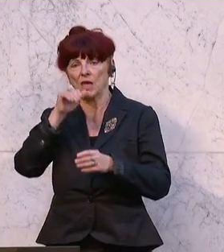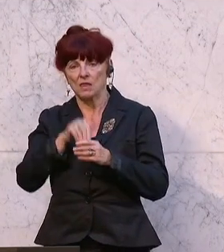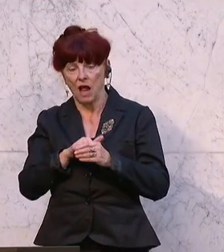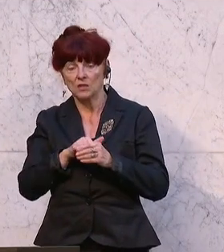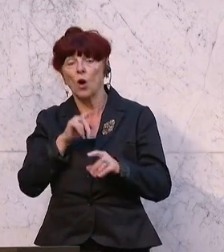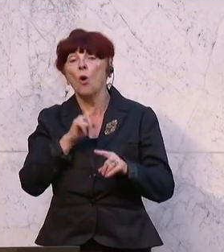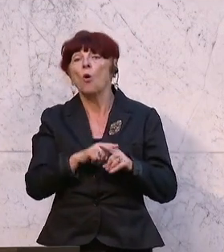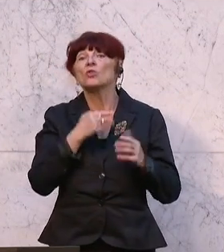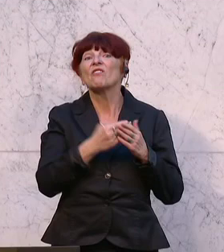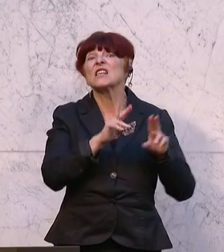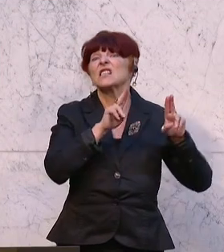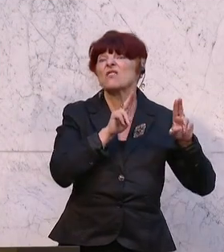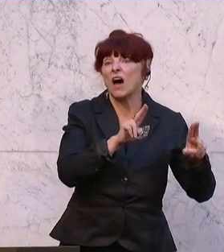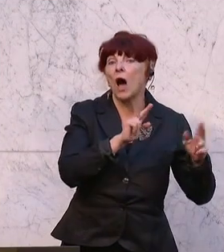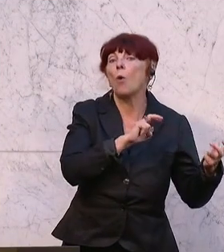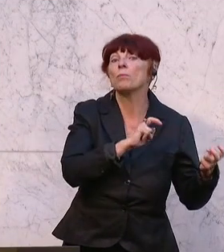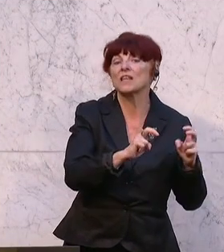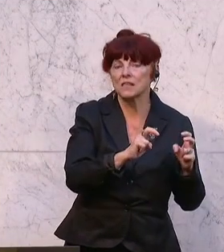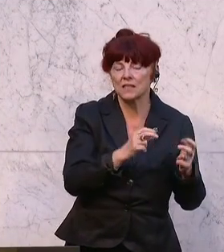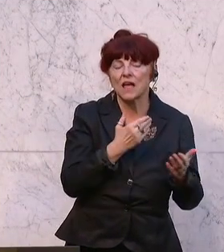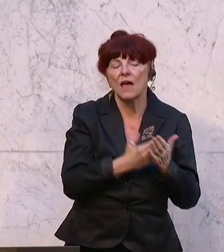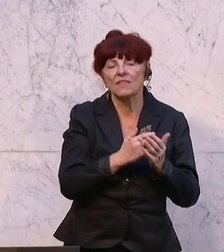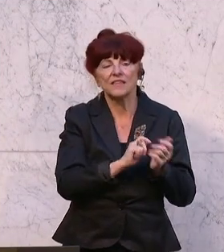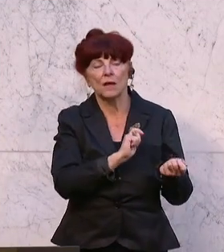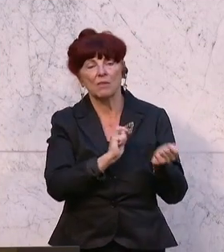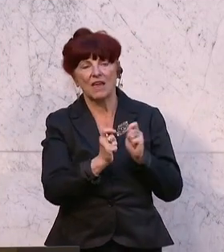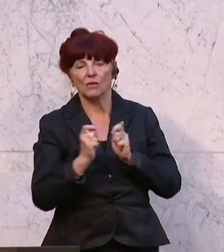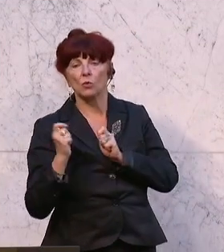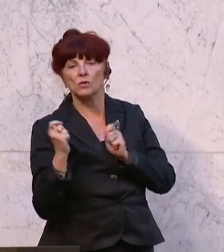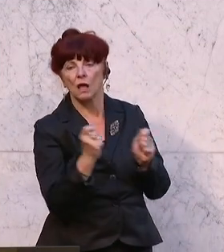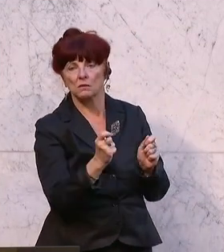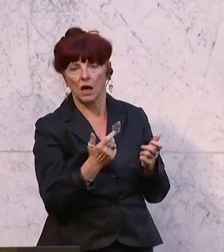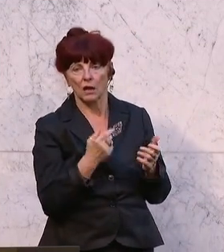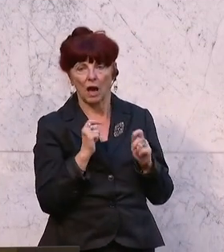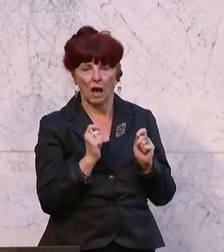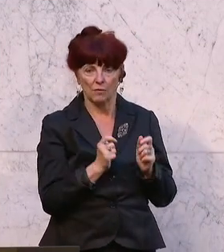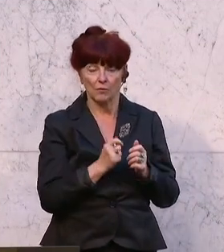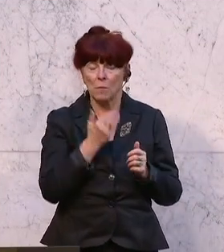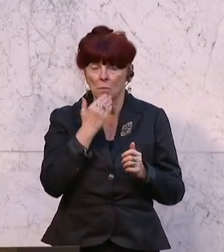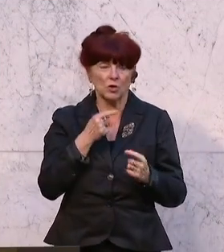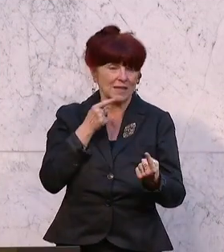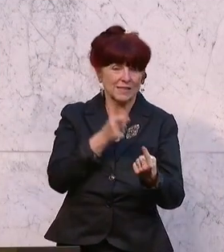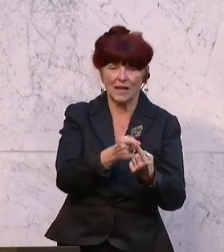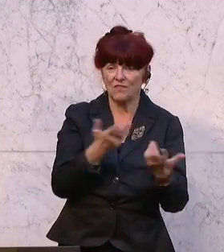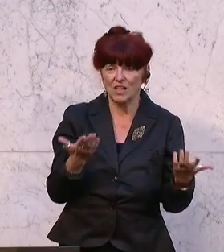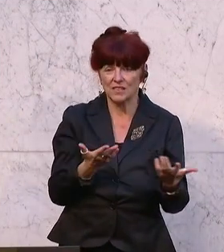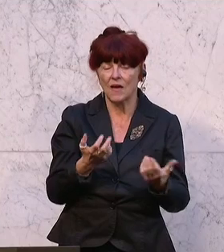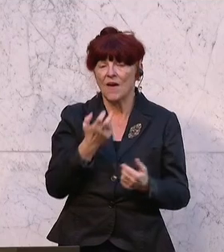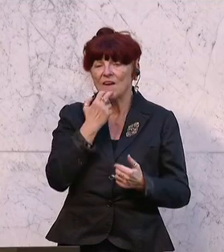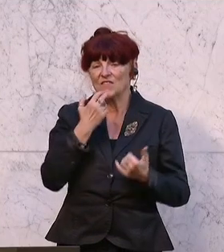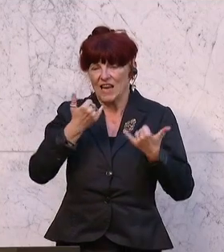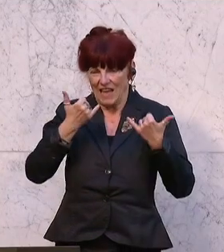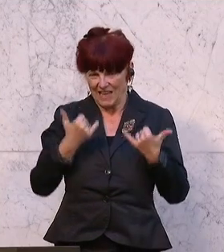dem, was handeln ist, bringen wir einen Abänderungsantrag ein mit folgender Zielsetzung. Wir wollen, dass man jetzt